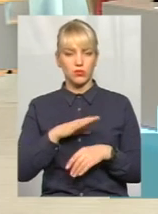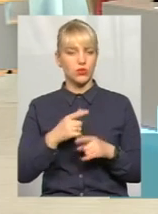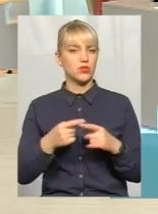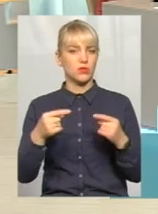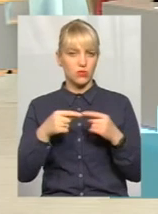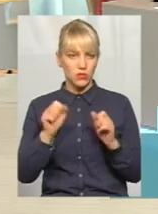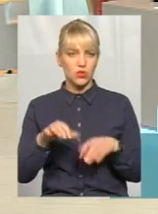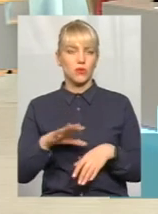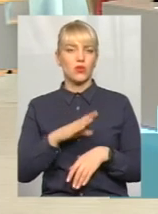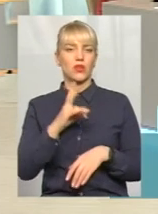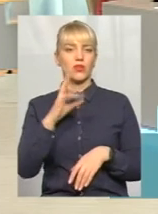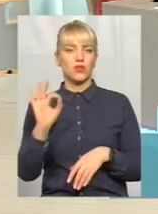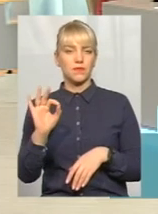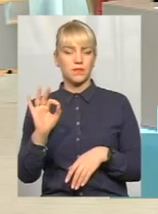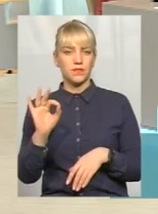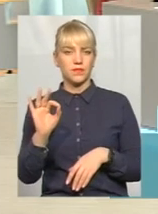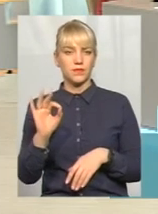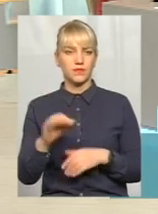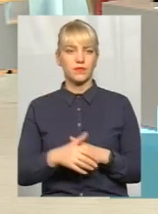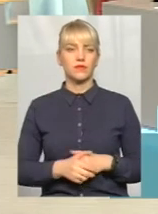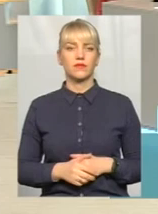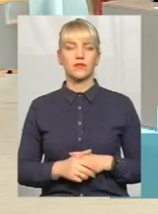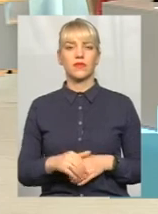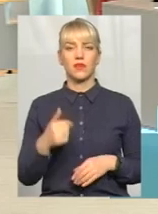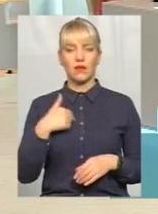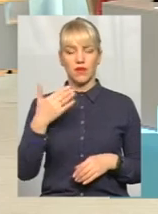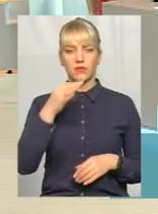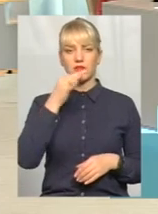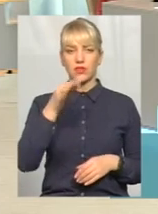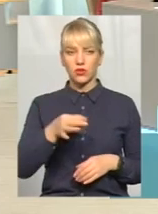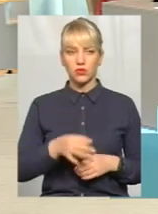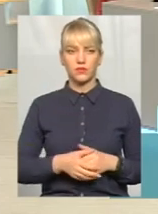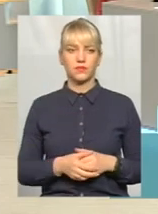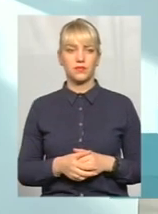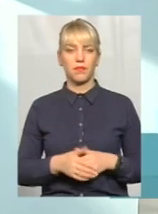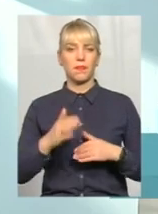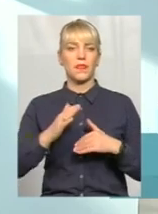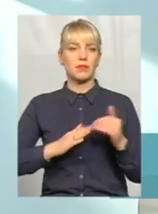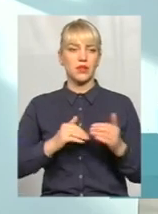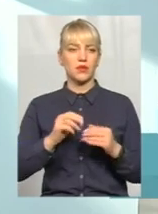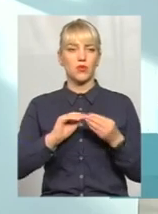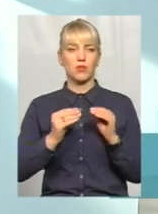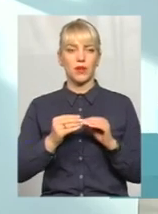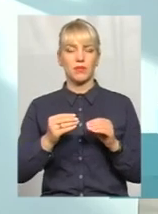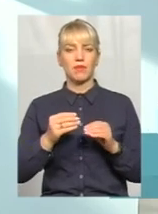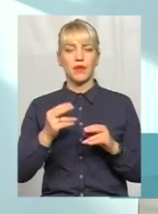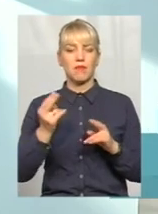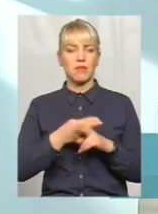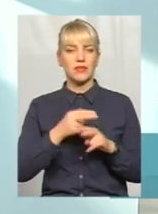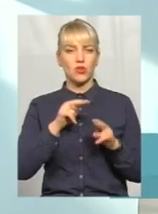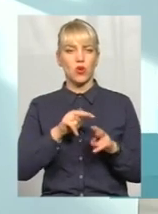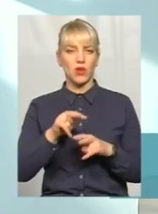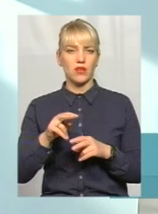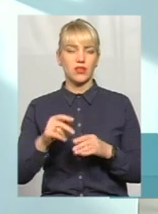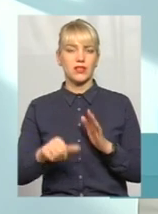може бути, але, ну, я вам скажу, що практично проблема бездоглядності і